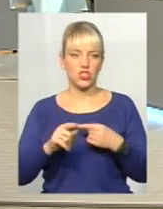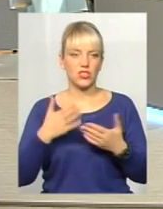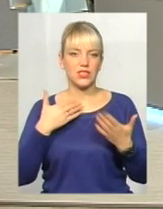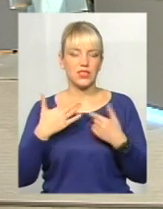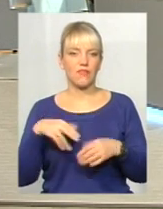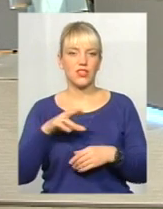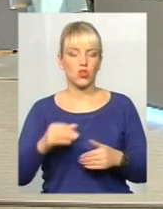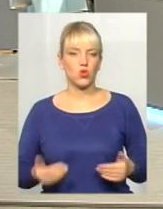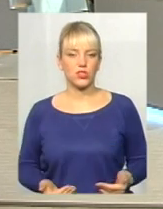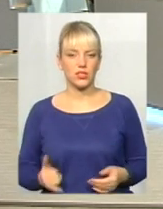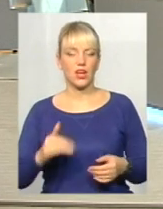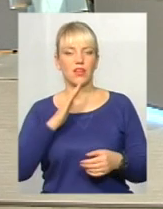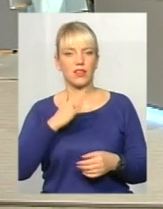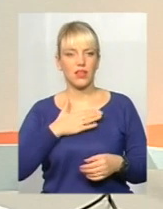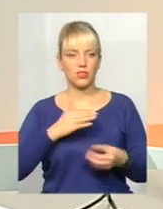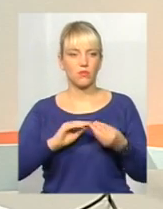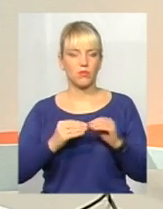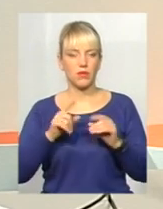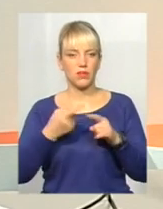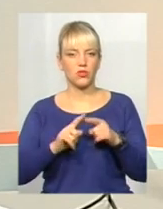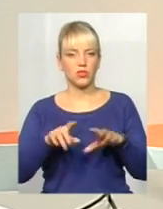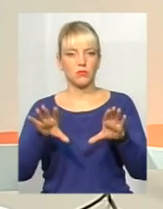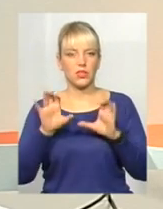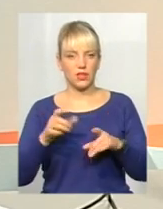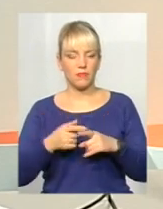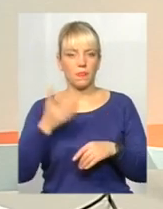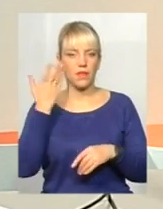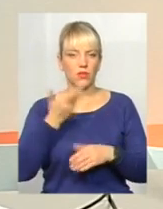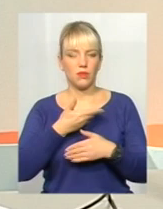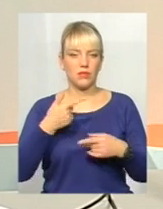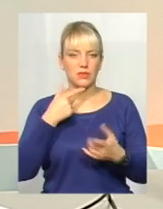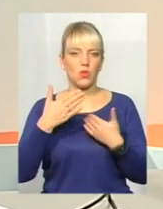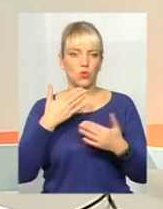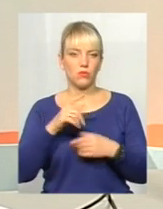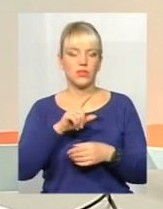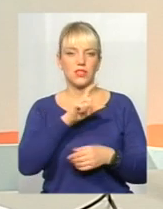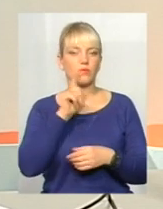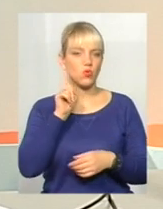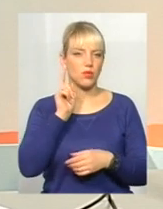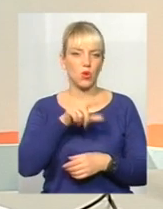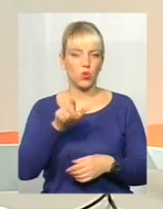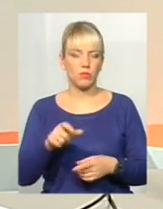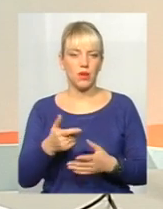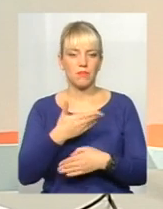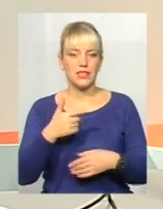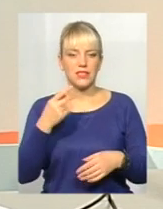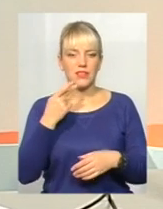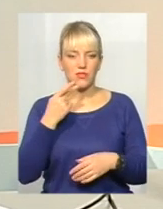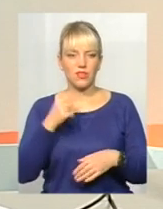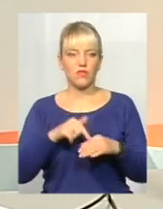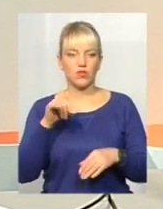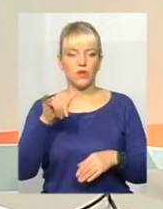до життя, і наша парадигма його сприйняття. Коли ми спілкуємося з молодими людьми, ми завжди відчуваємо від них